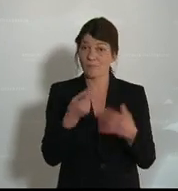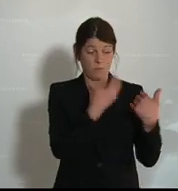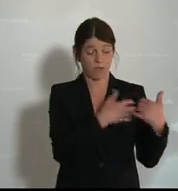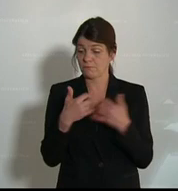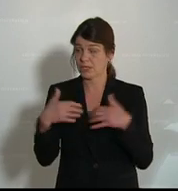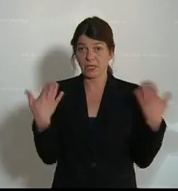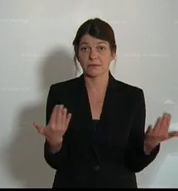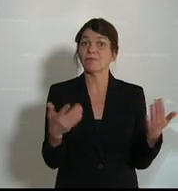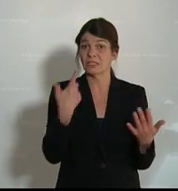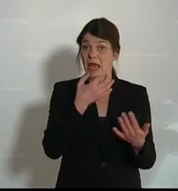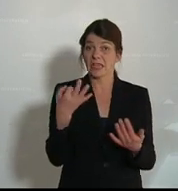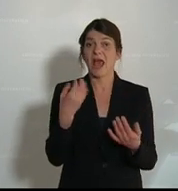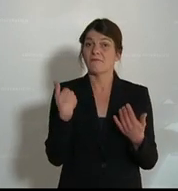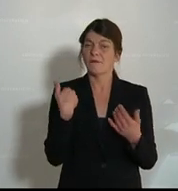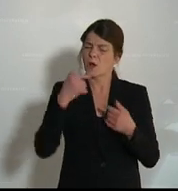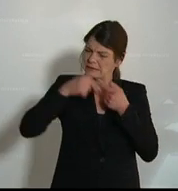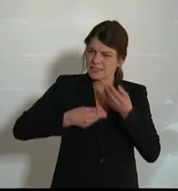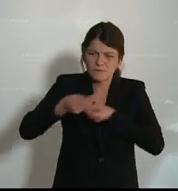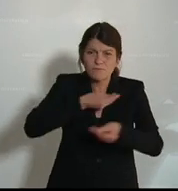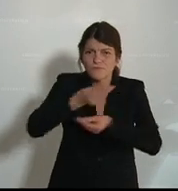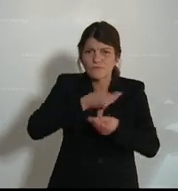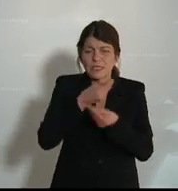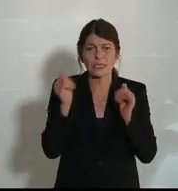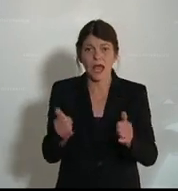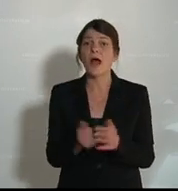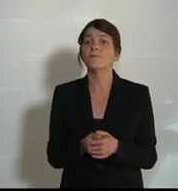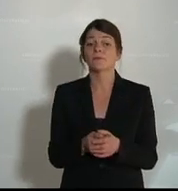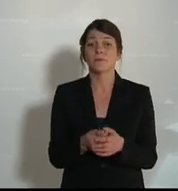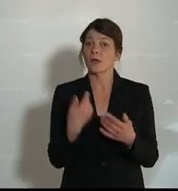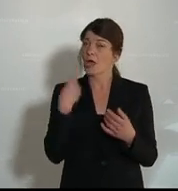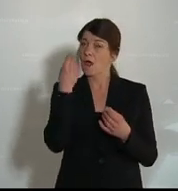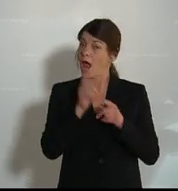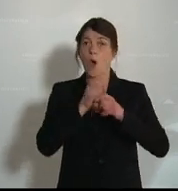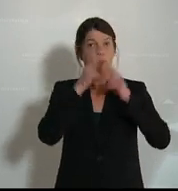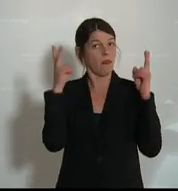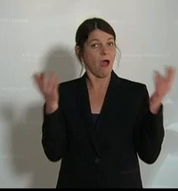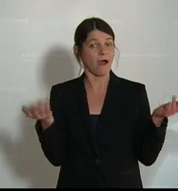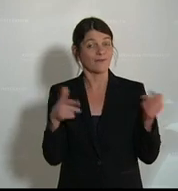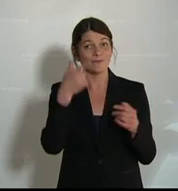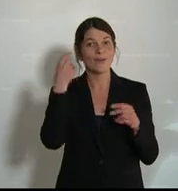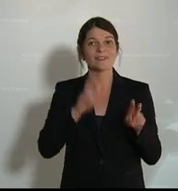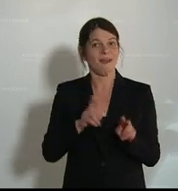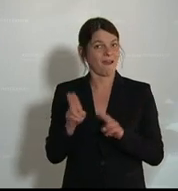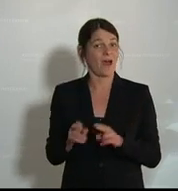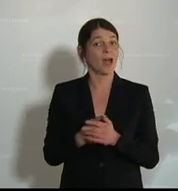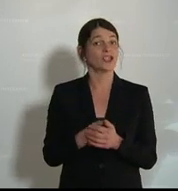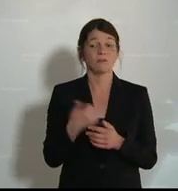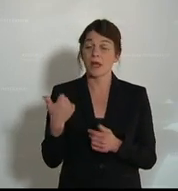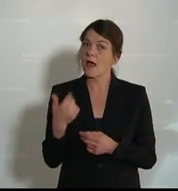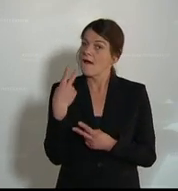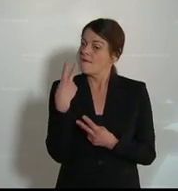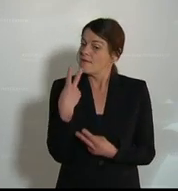zwei Tagen sehr intensiv beraten haben. Ich denke, es ist auch sichtbar geworden, dass die Volksanwaltschaft eine